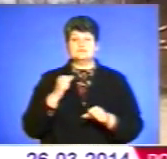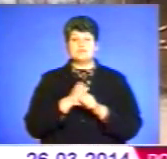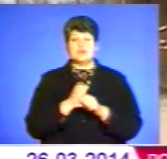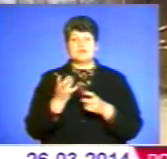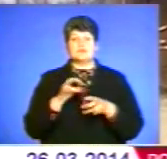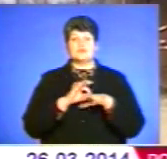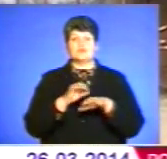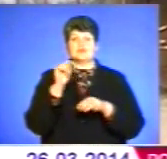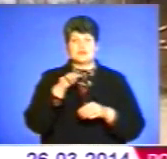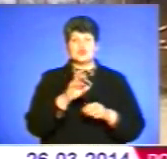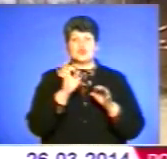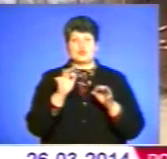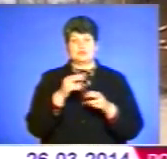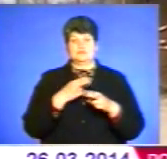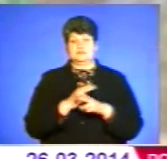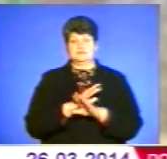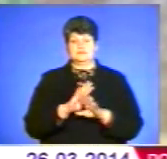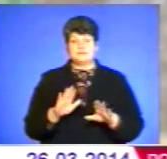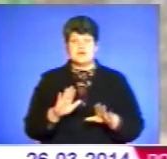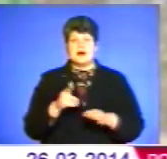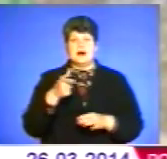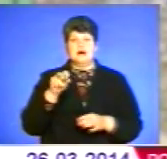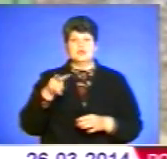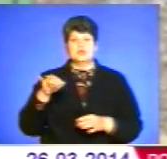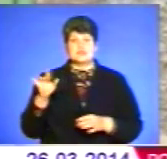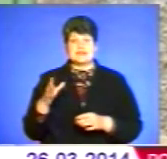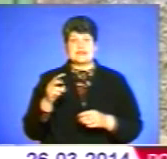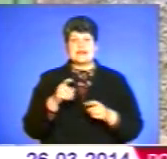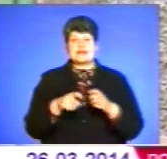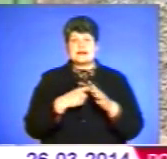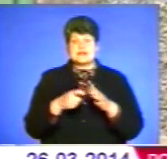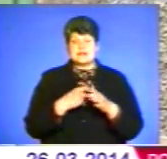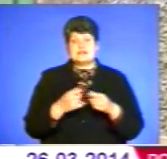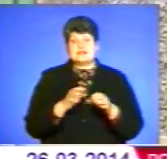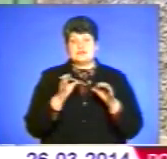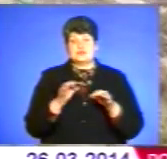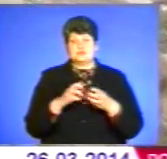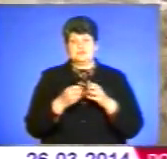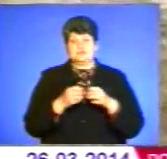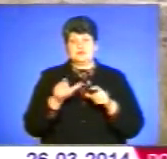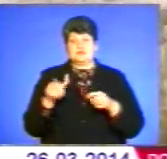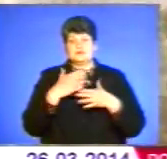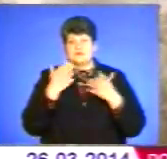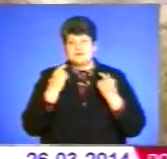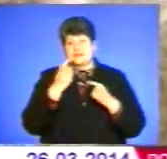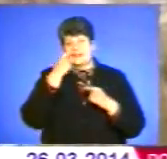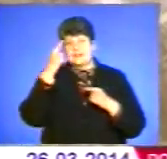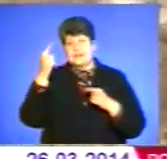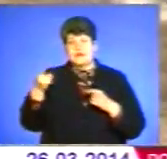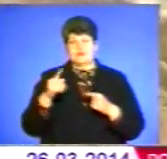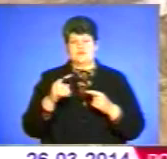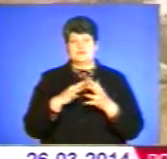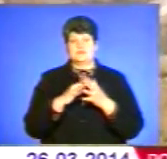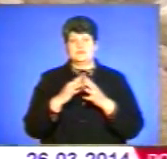вести так, щоб нікому не завдавати шкоди. Галущенецький кар'єр ніякого дискомфорту для людей не створює. Він знаходиться далеко від осель.